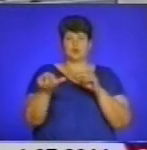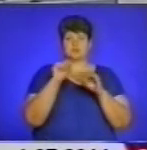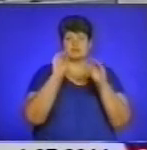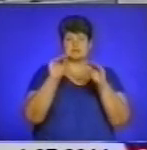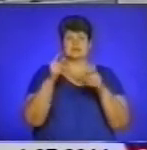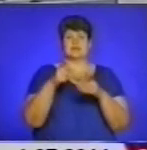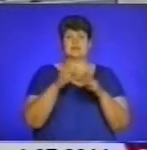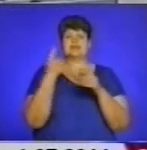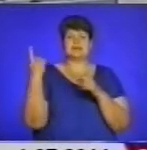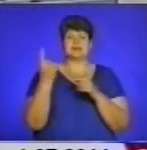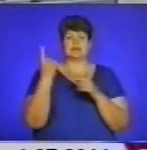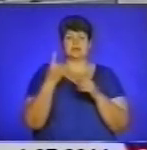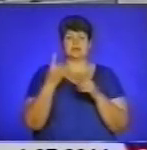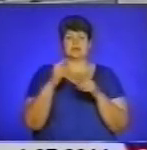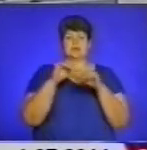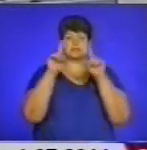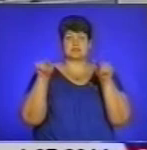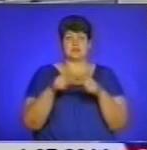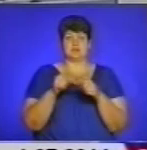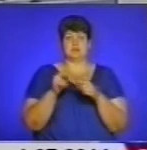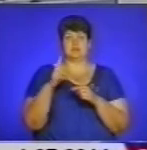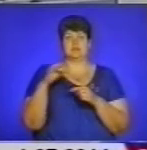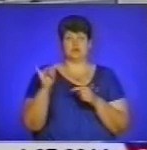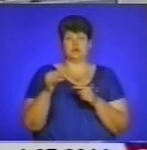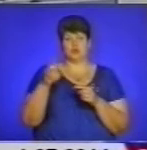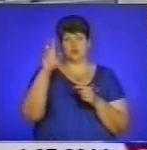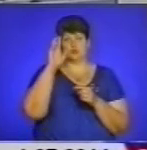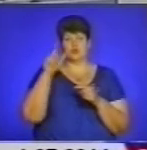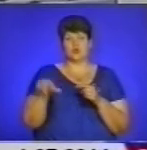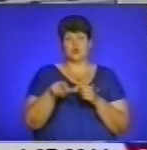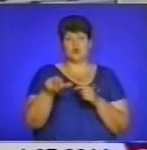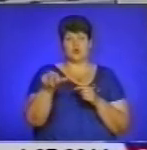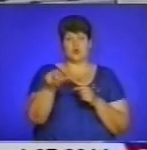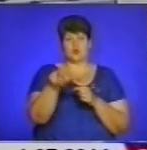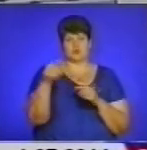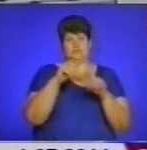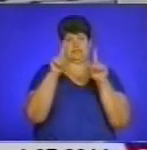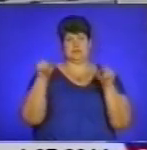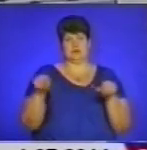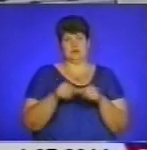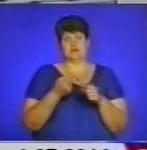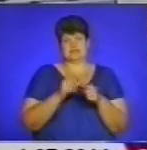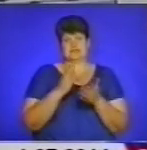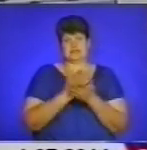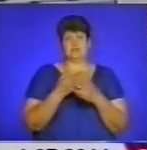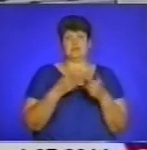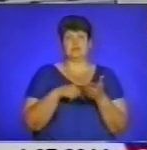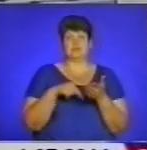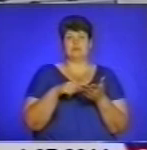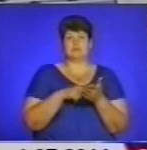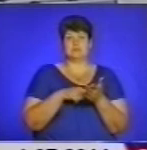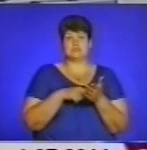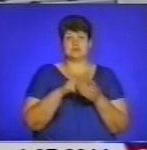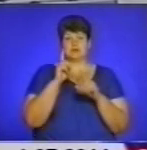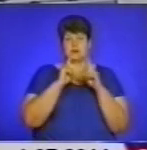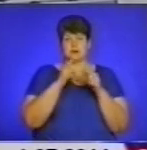згідно єдиної схеми дислокації дорожніх знаків, яка знаходиться в міській раді, цьому технічному відділі. Відповідно, що до